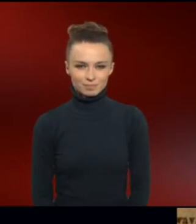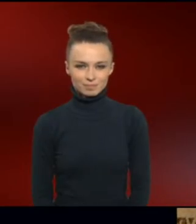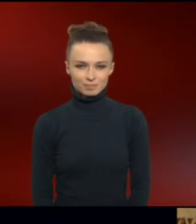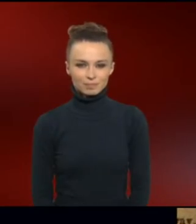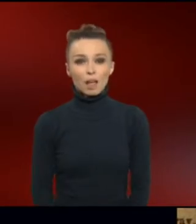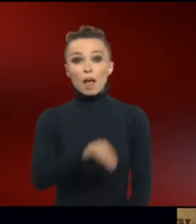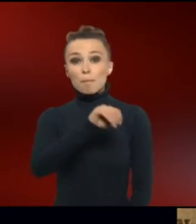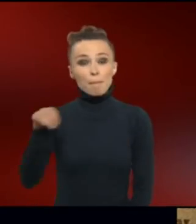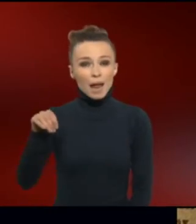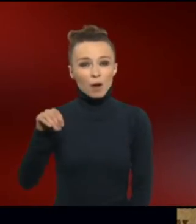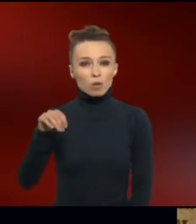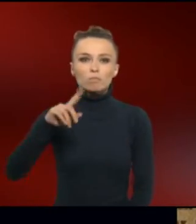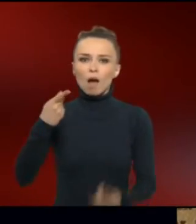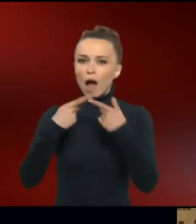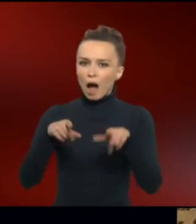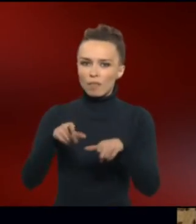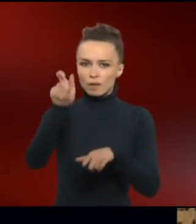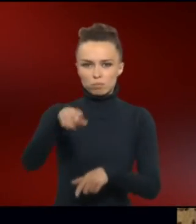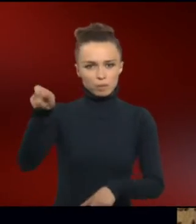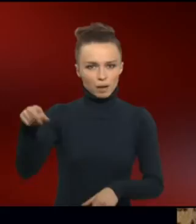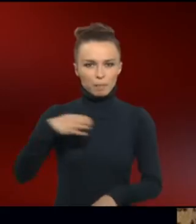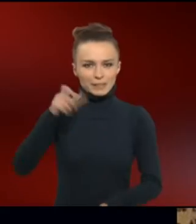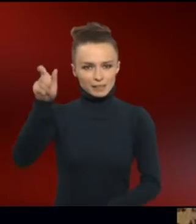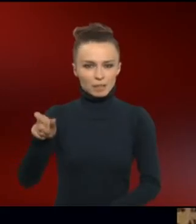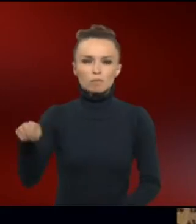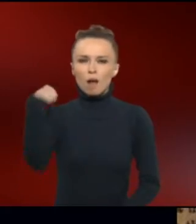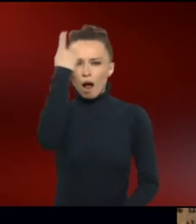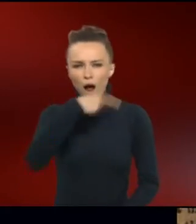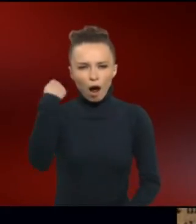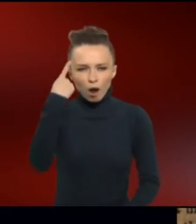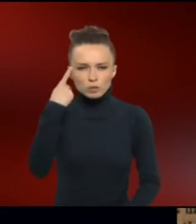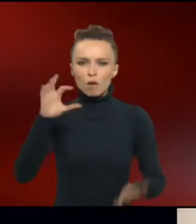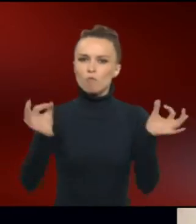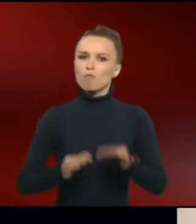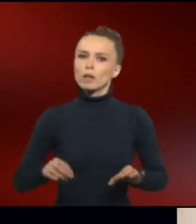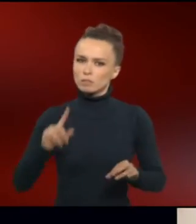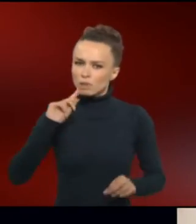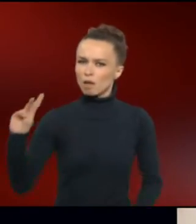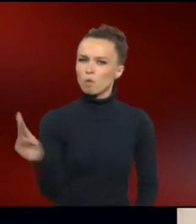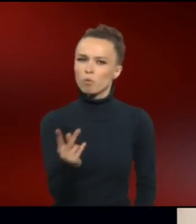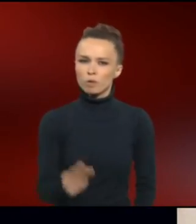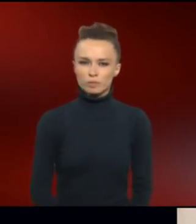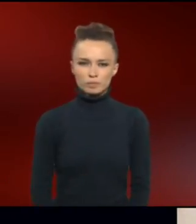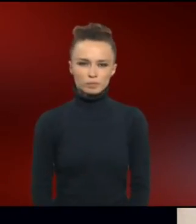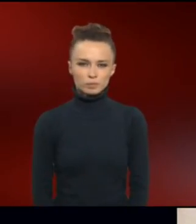Mary und einige andere Patienten zeigen ihrem Aussehen und ihren Fähigkeiten nach. Gemeinsamkeiten.